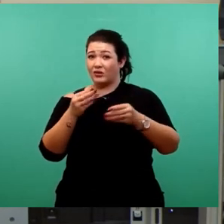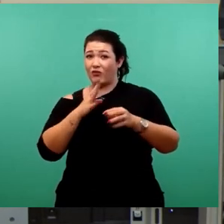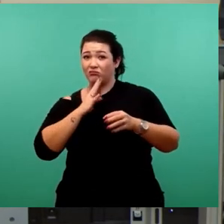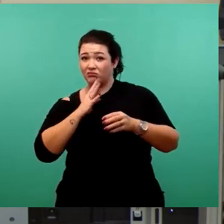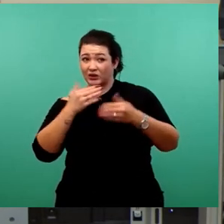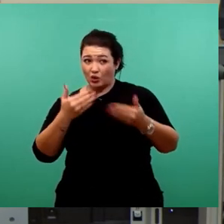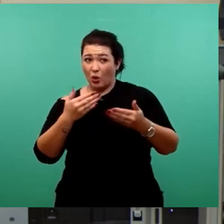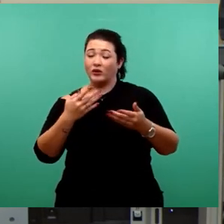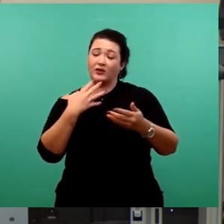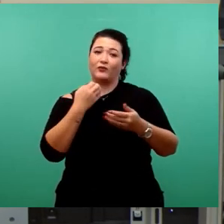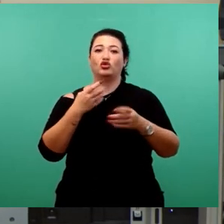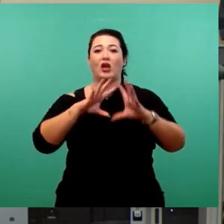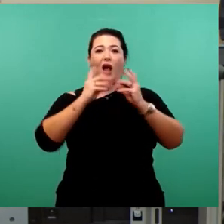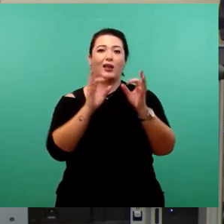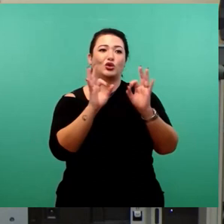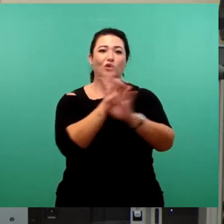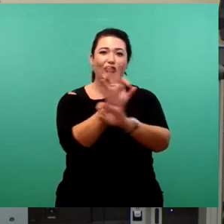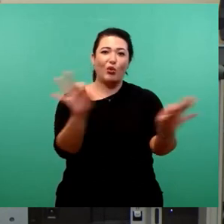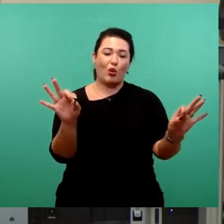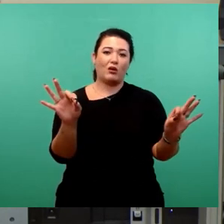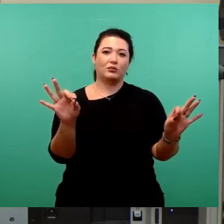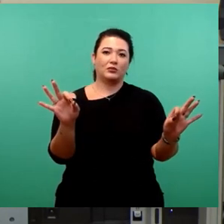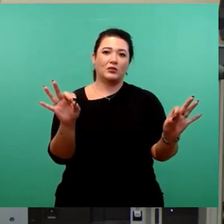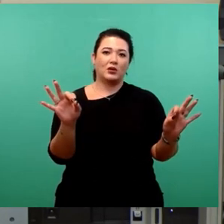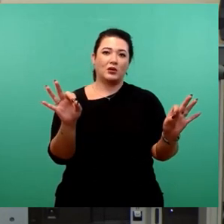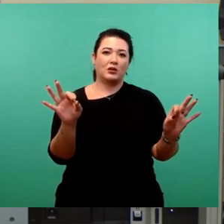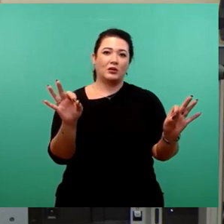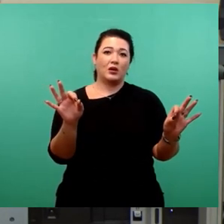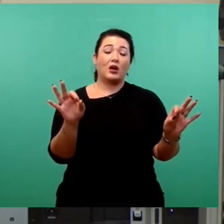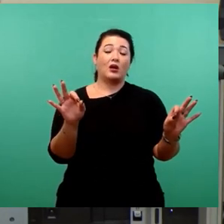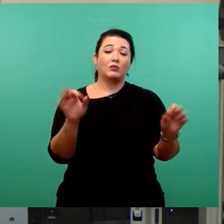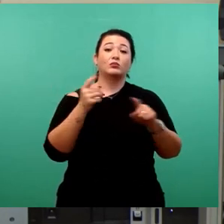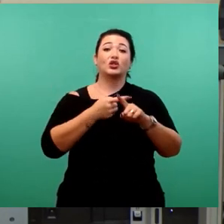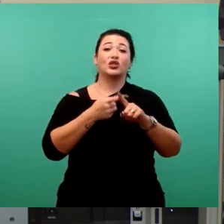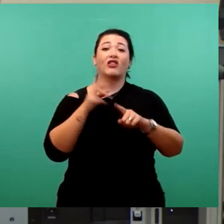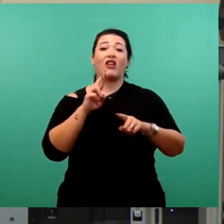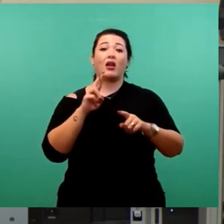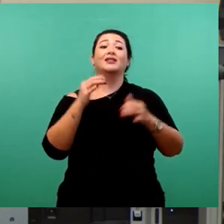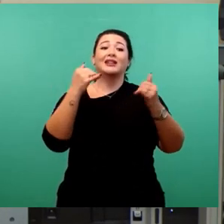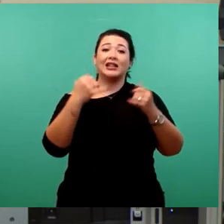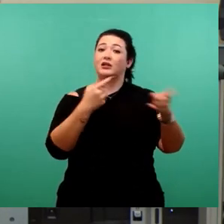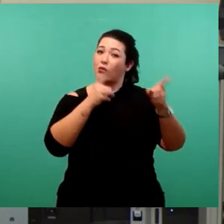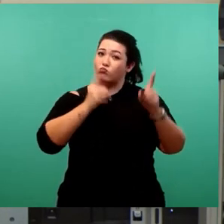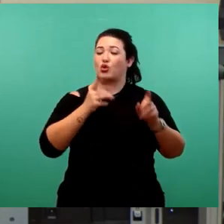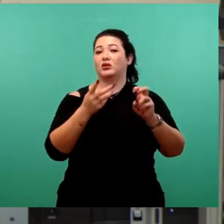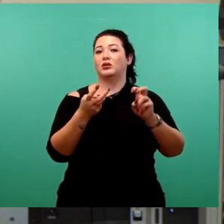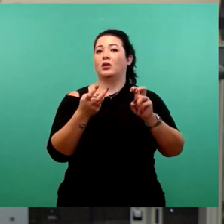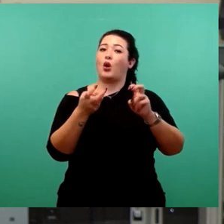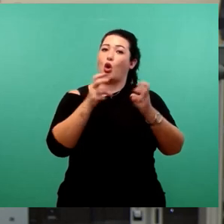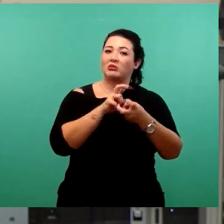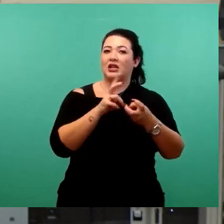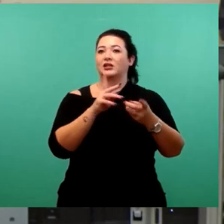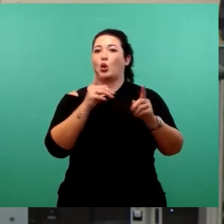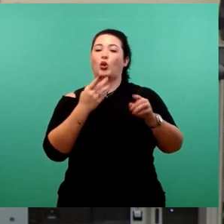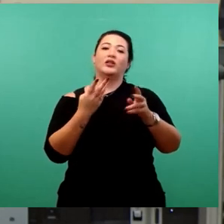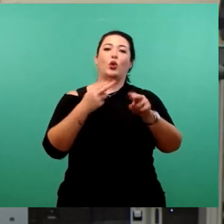dem Oberbürgermeister, insbesondere von denjenigen, die letztendlich jetzt das auszubaden haben. Und ob die Zweie, die